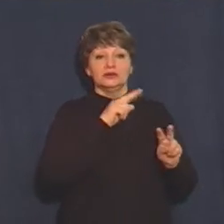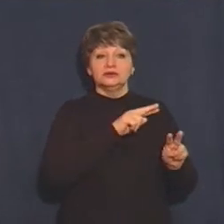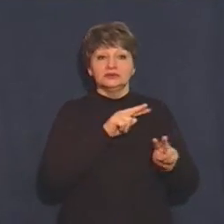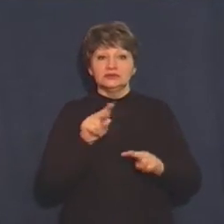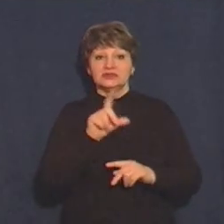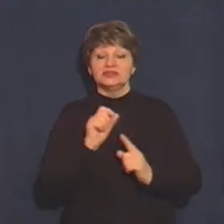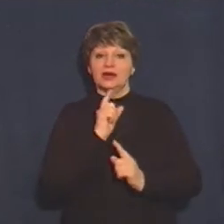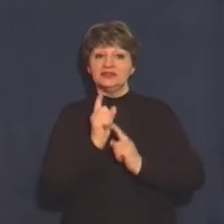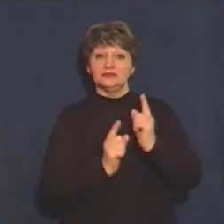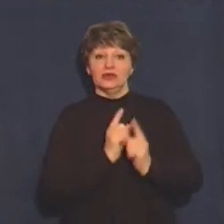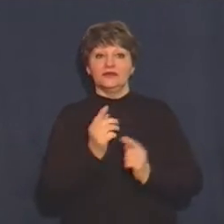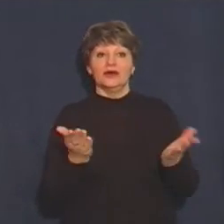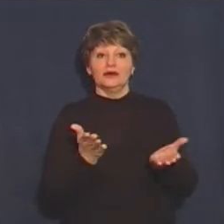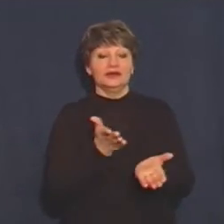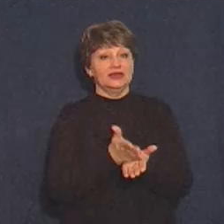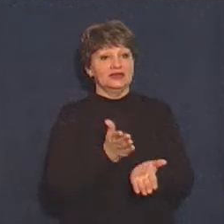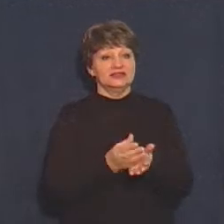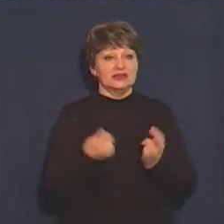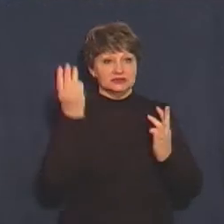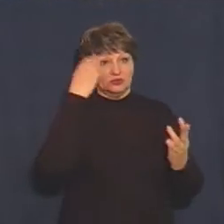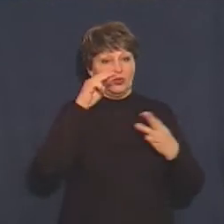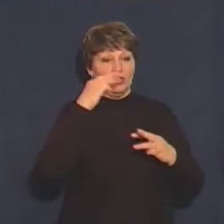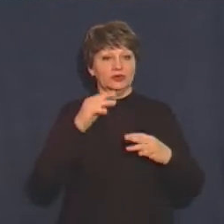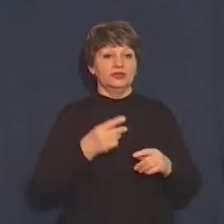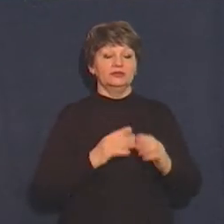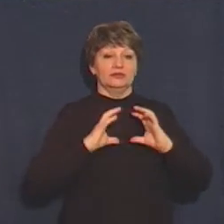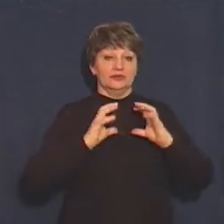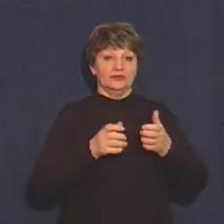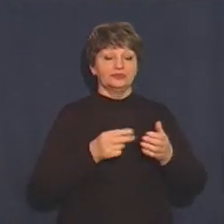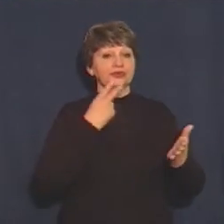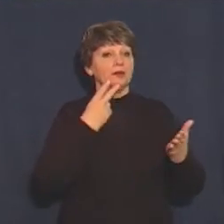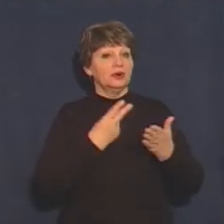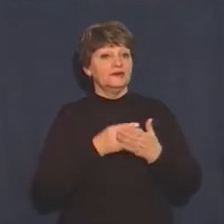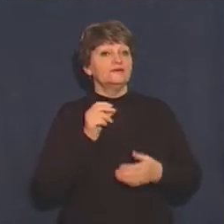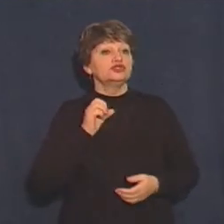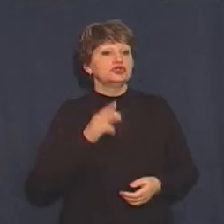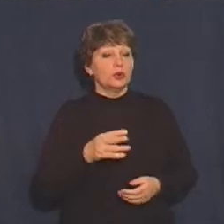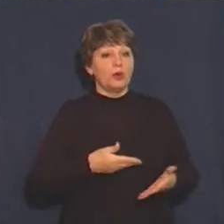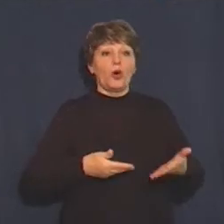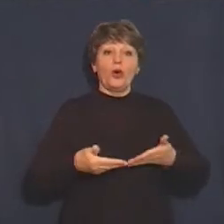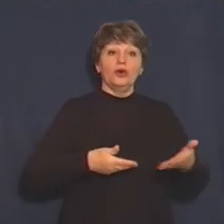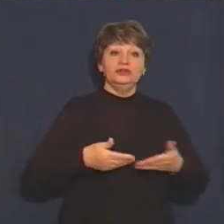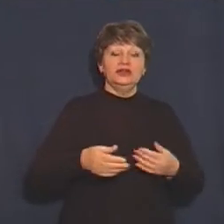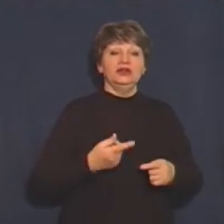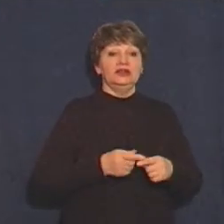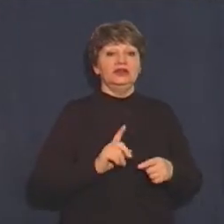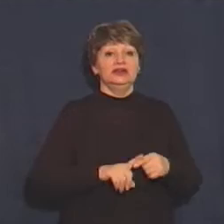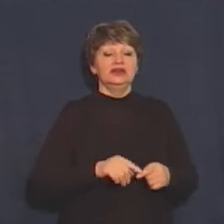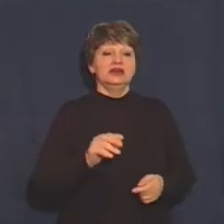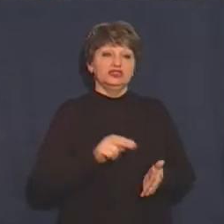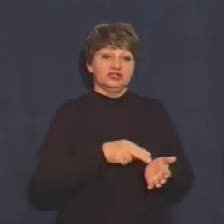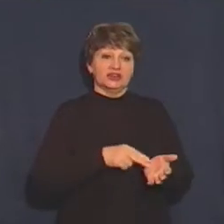змінами, які відбуваються в модному середовищі. Побачити, у чому ходили черкаські модниці сто років тому, прийшла черкащанка